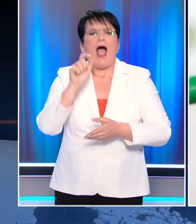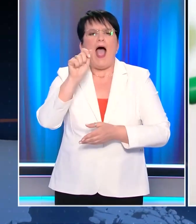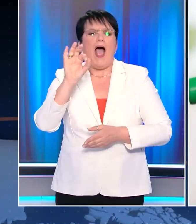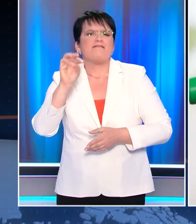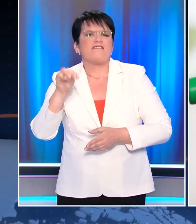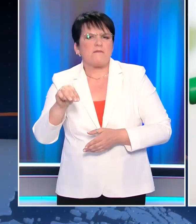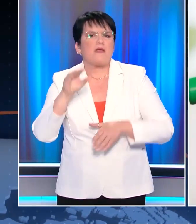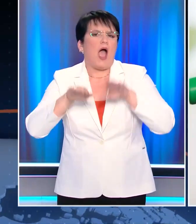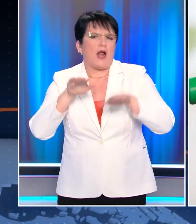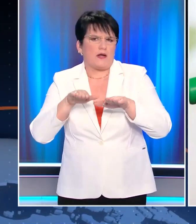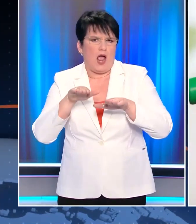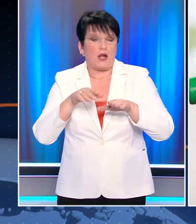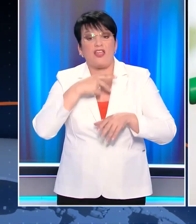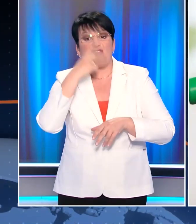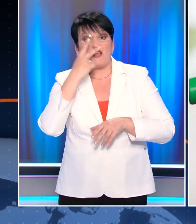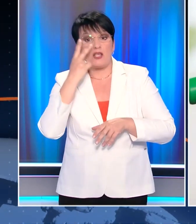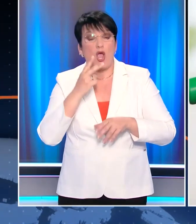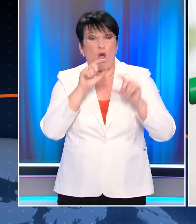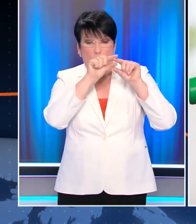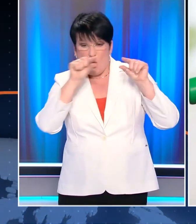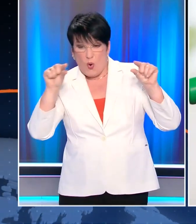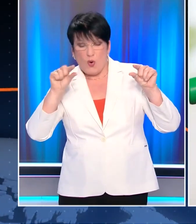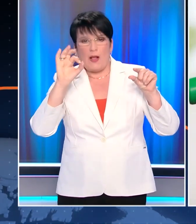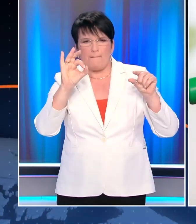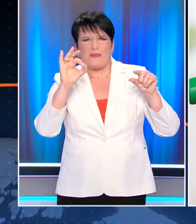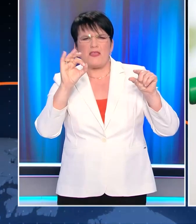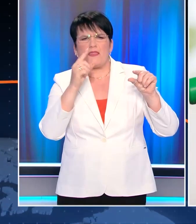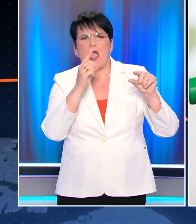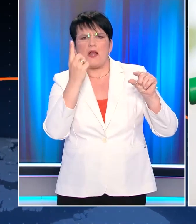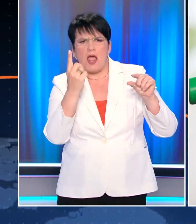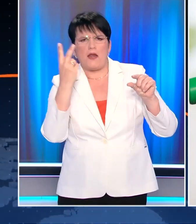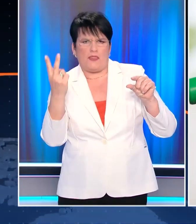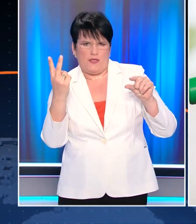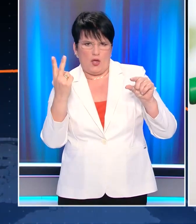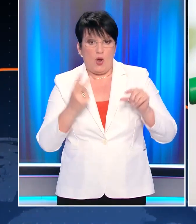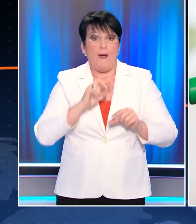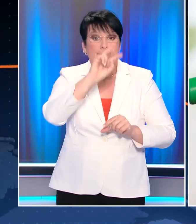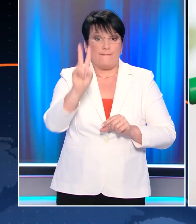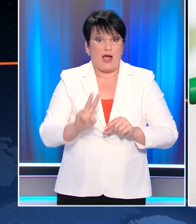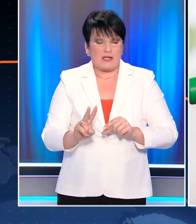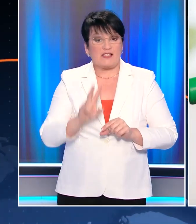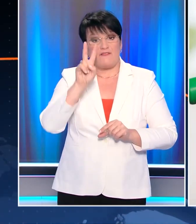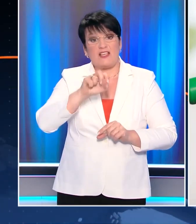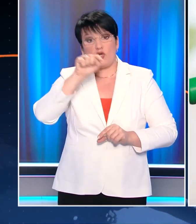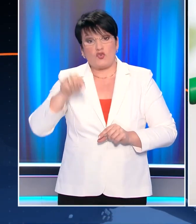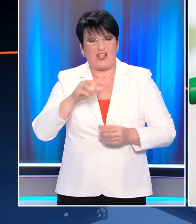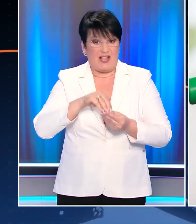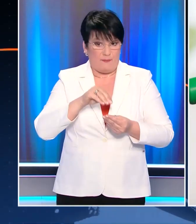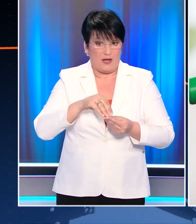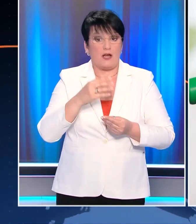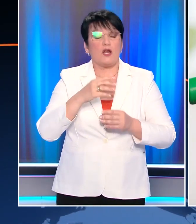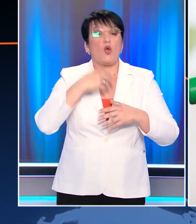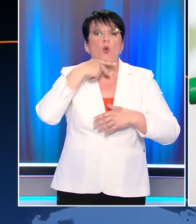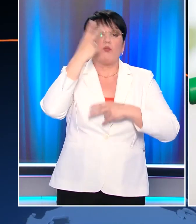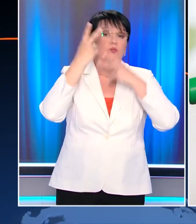Σήμερα η πλατφόρμα ανοίγει για τους δικαιούχους που το ΑΦΜΗ τους τελειώνει σε 0, 1 και 2. Έως την Παρασκευή 29 Απριλίου θα ανοίξει η πλατφόρμα για